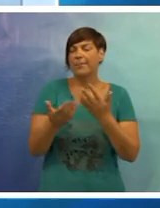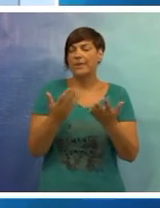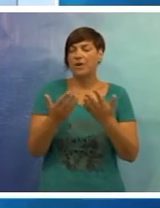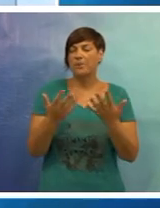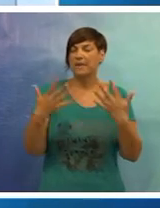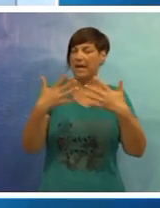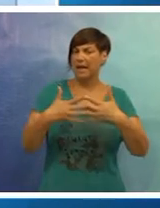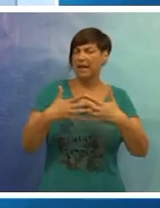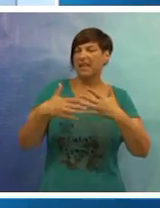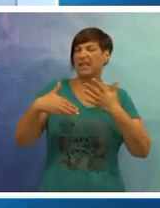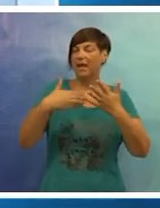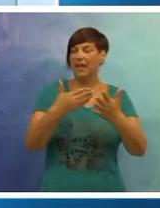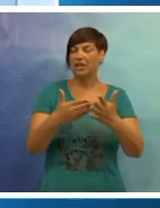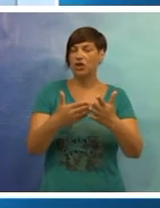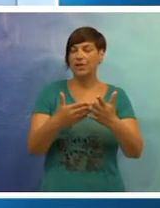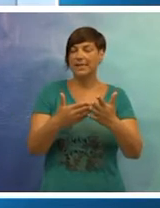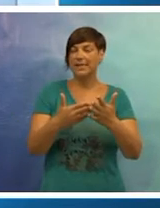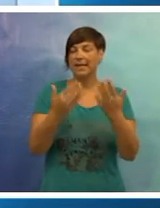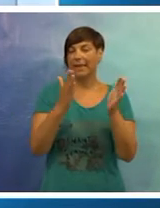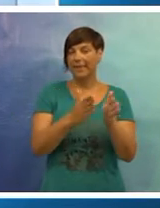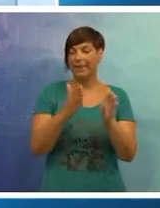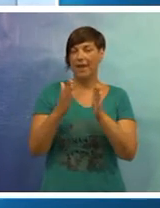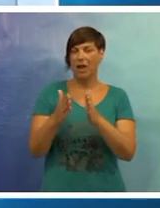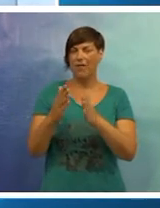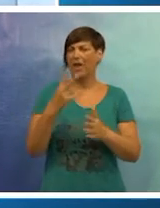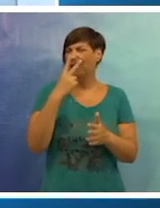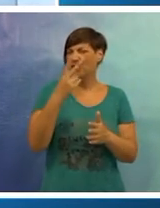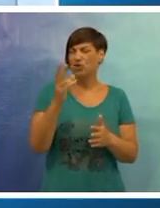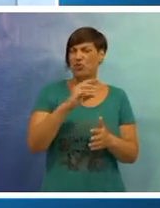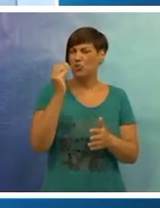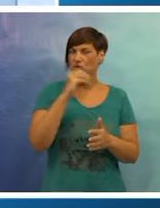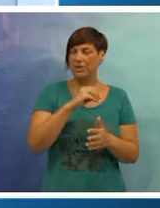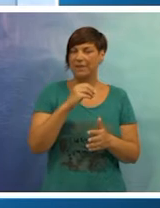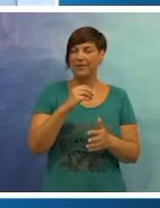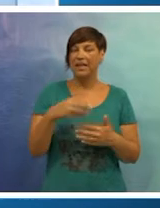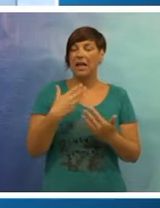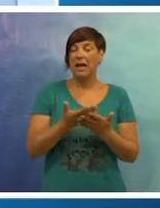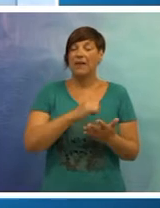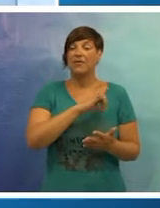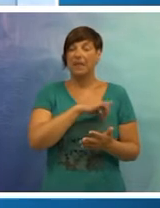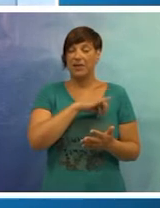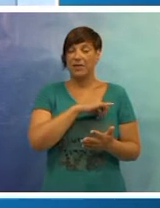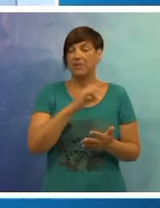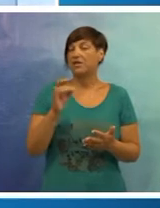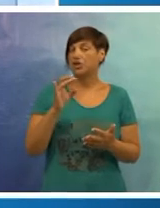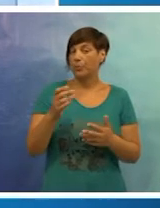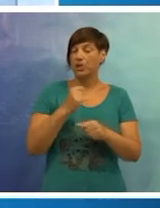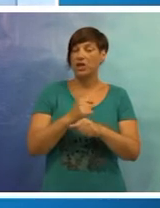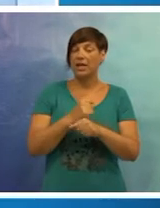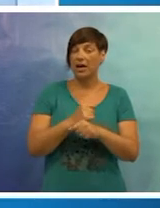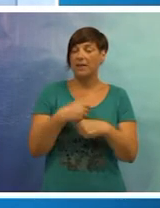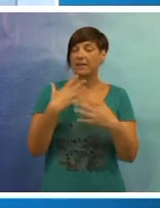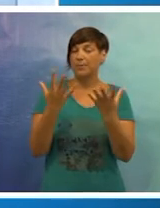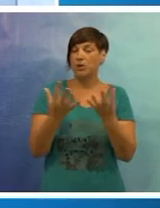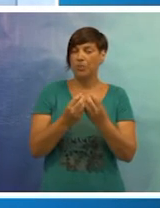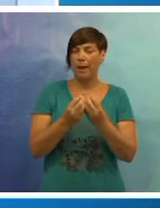obzira na neke svoje arhitektonske dijelove koje bodu u oči građanima, naravno da je svim u interesu da Marina što